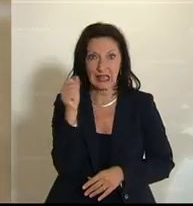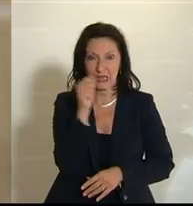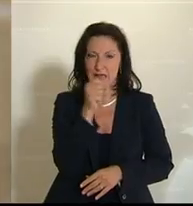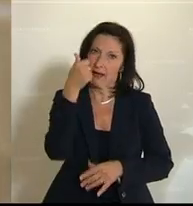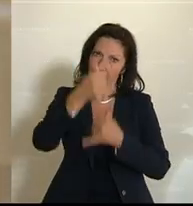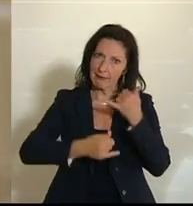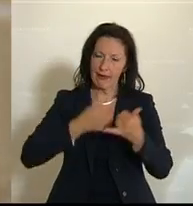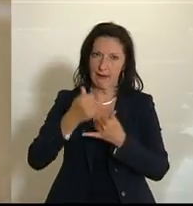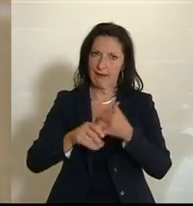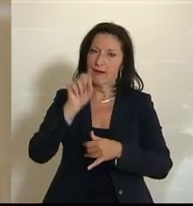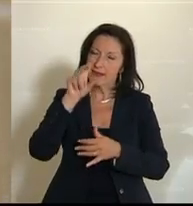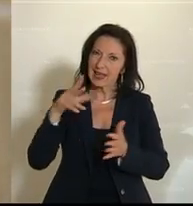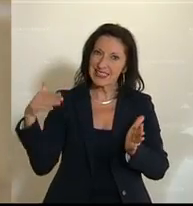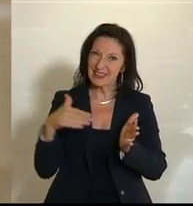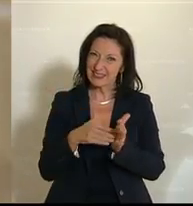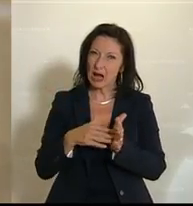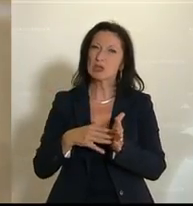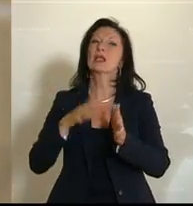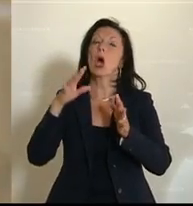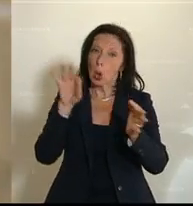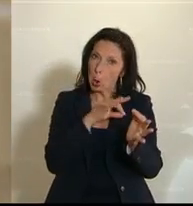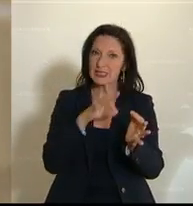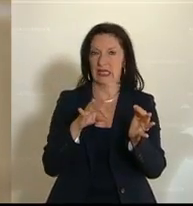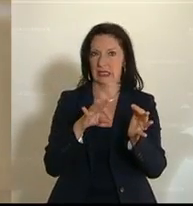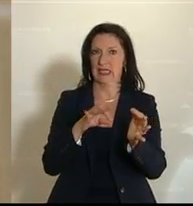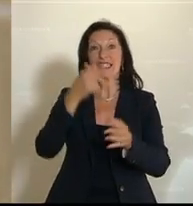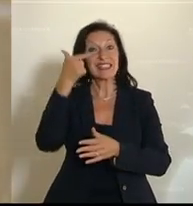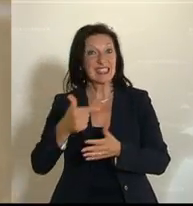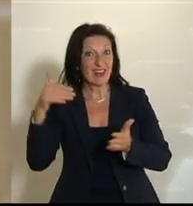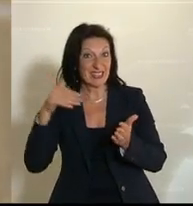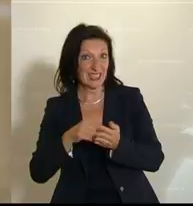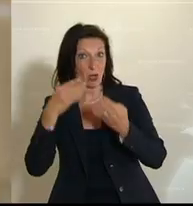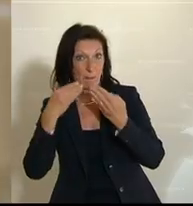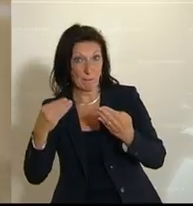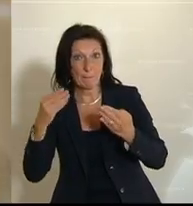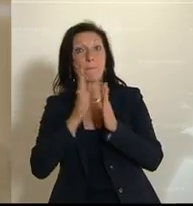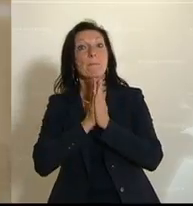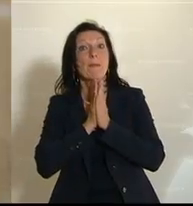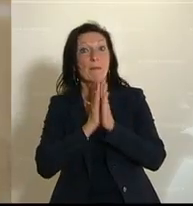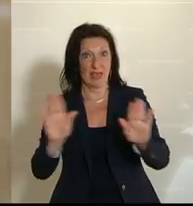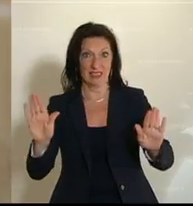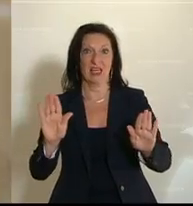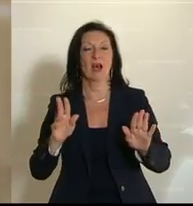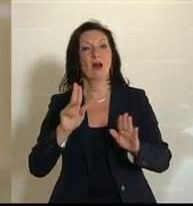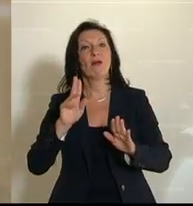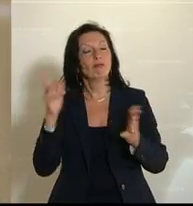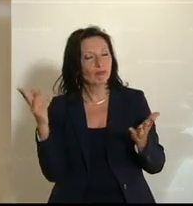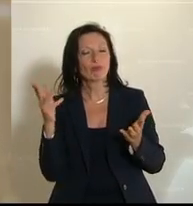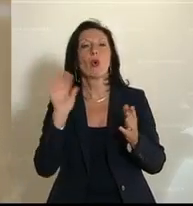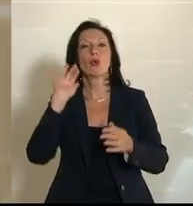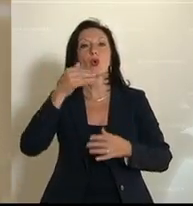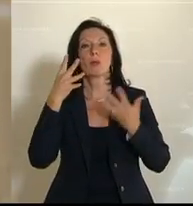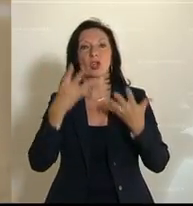pro Jahr 13.000 Konzerte, 20.000 Messen und Gottesdienste, die sie gestalten, über 90